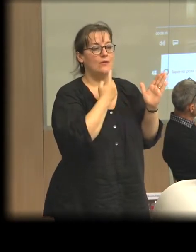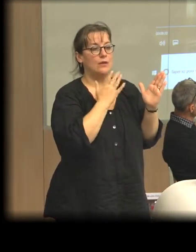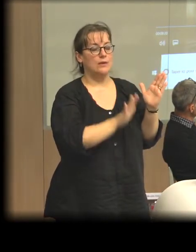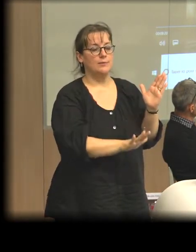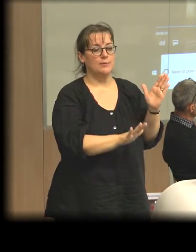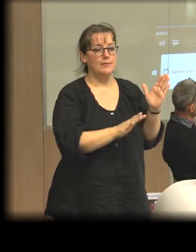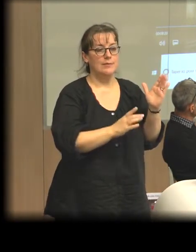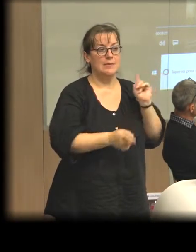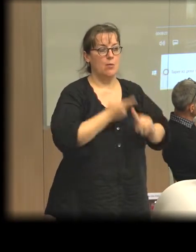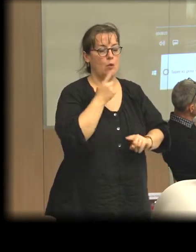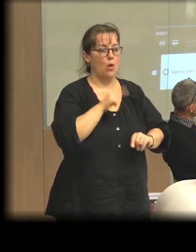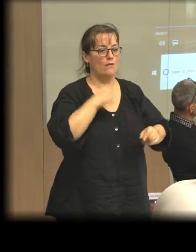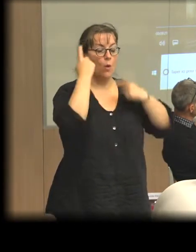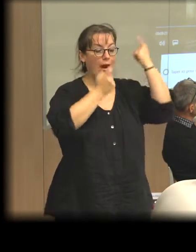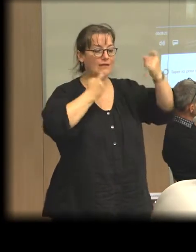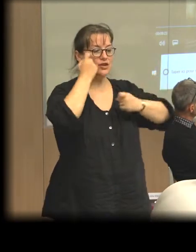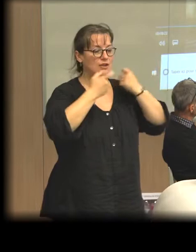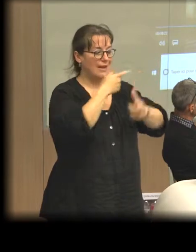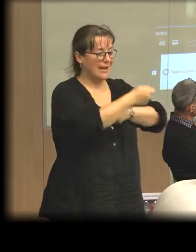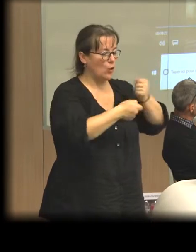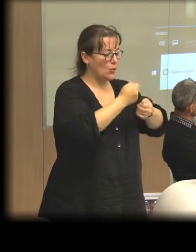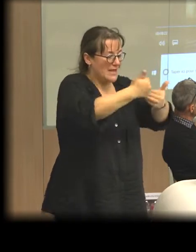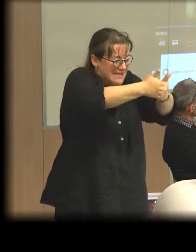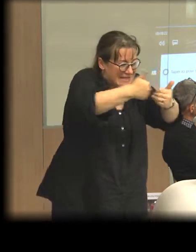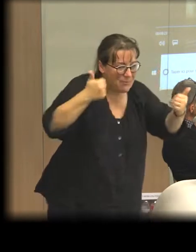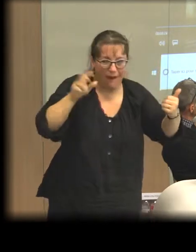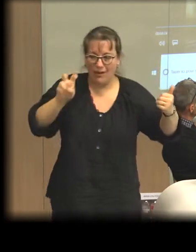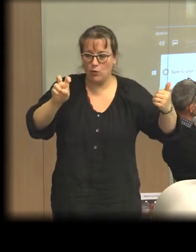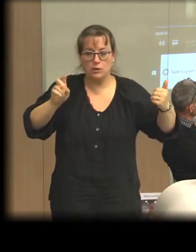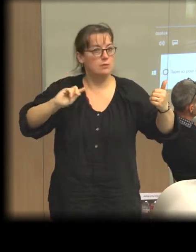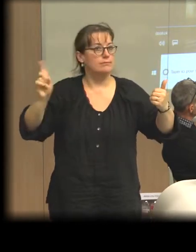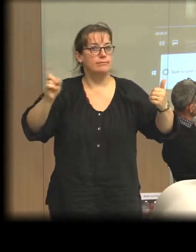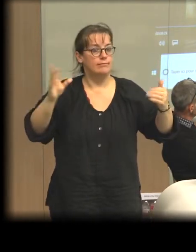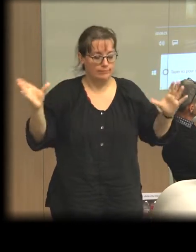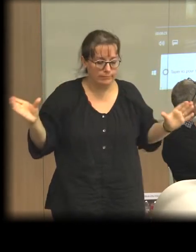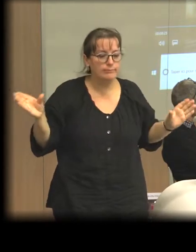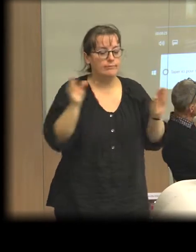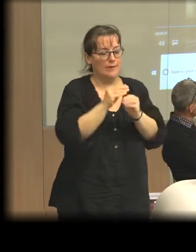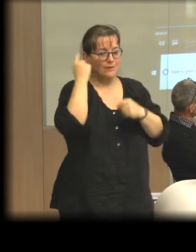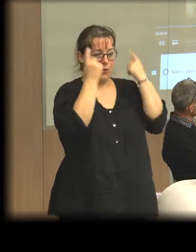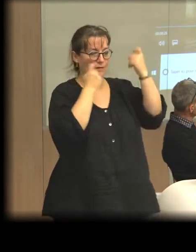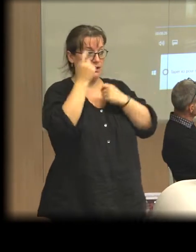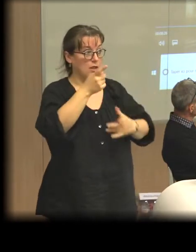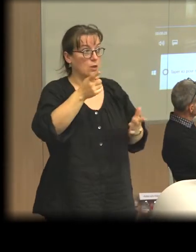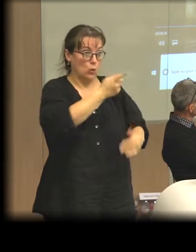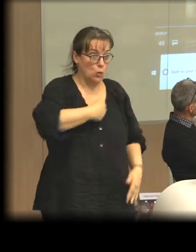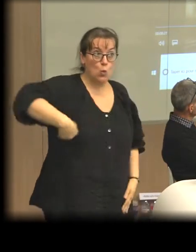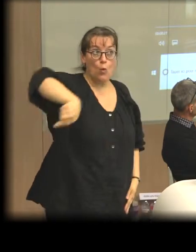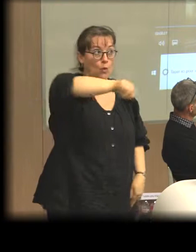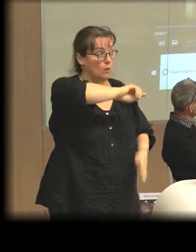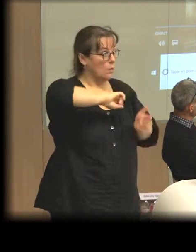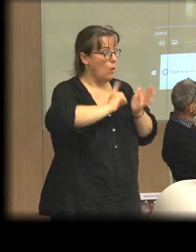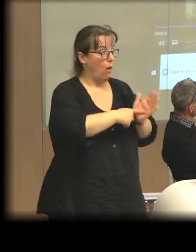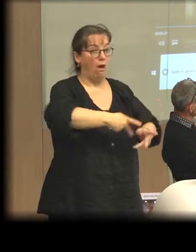indispensable d'organiser l'économie dans la perspective d'un bien-vivre pour toutes et tous.